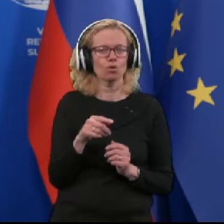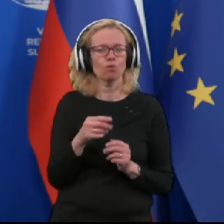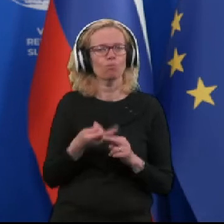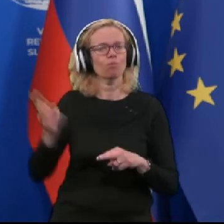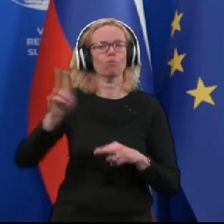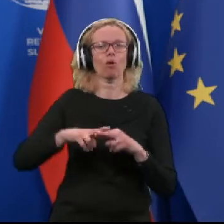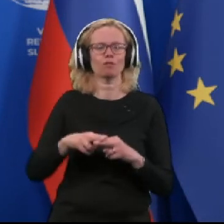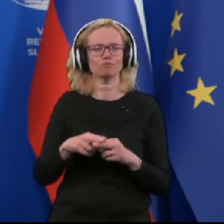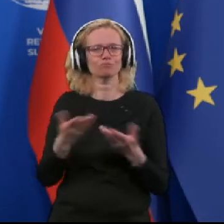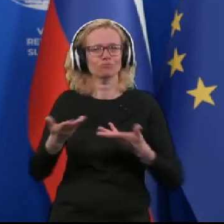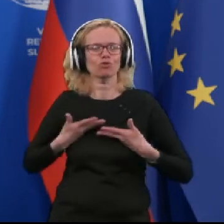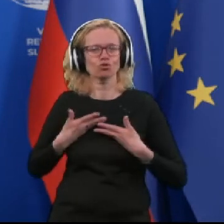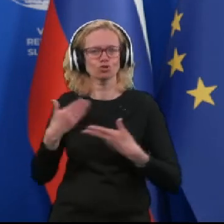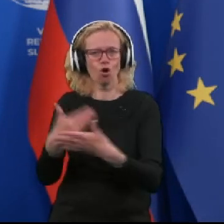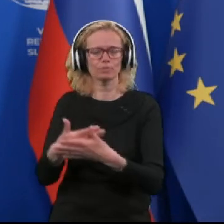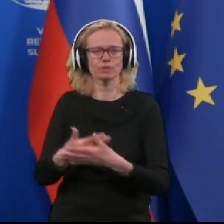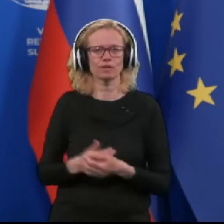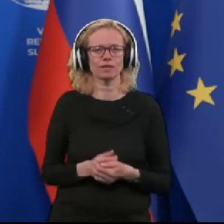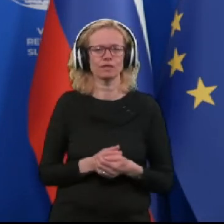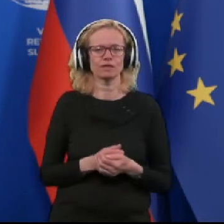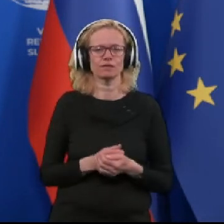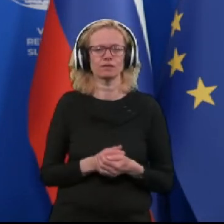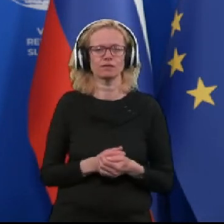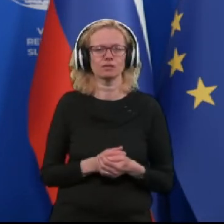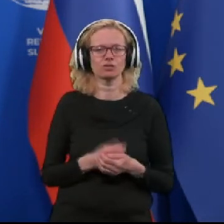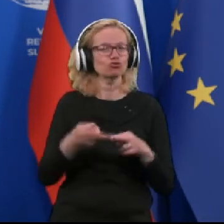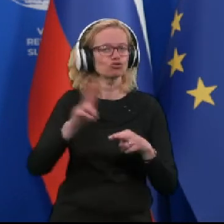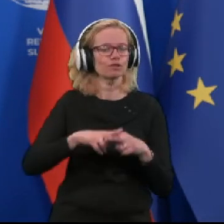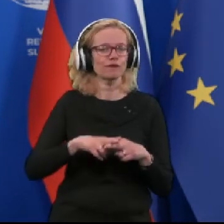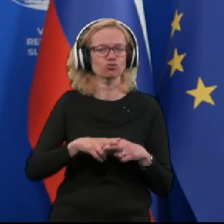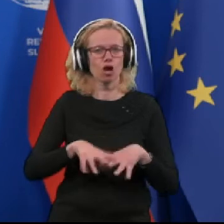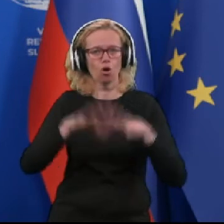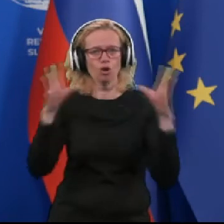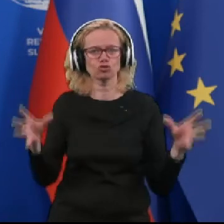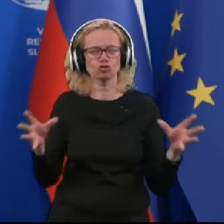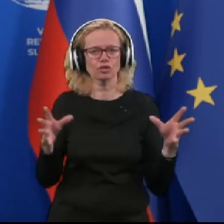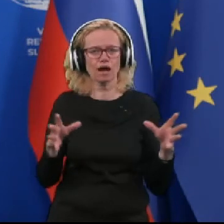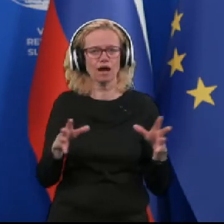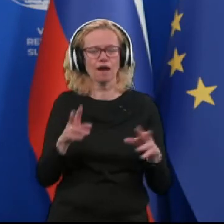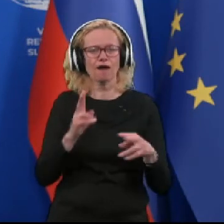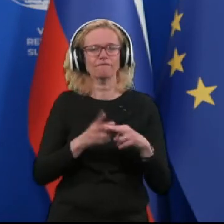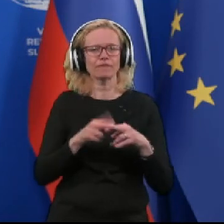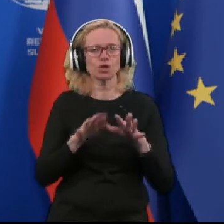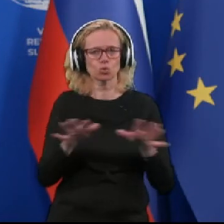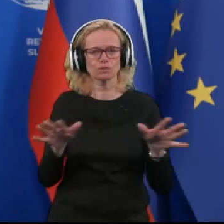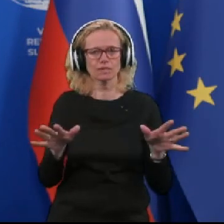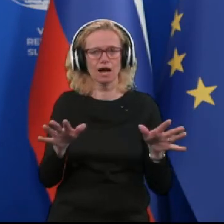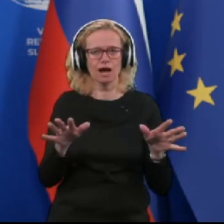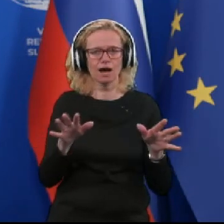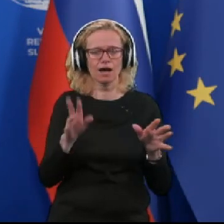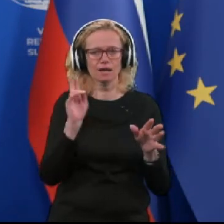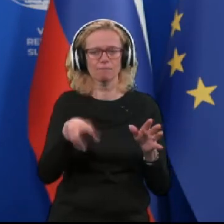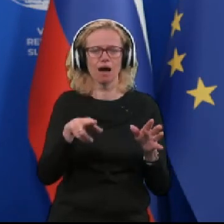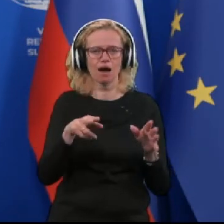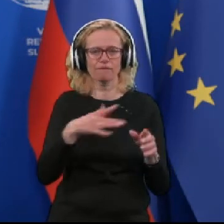in so seveda čim več je, čim večja količina virusa je v dihaljih